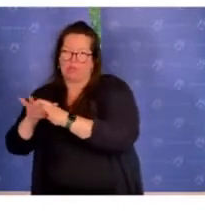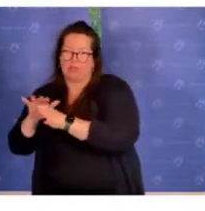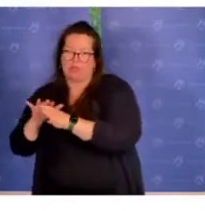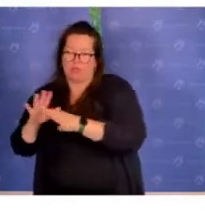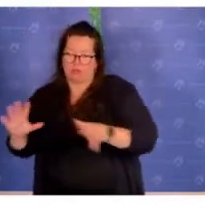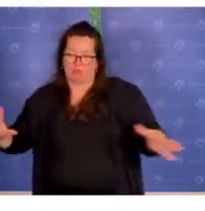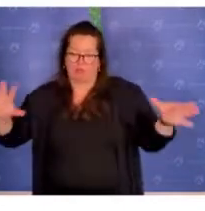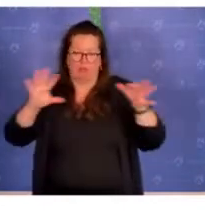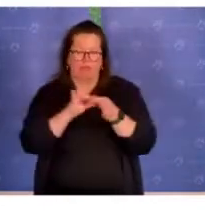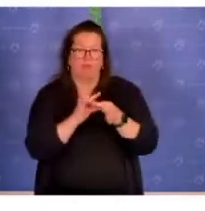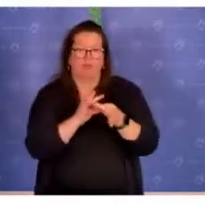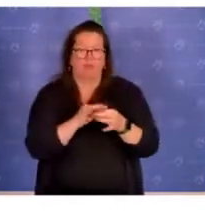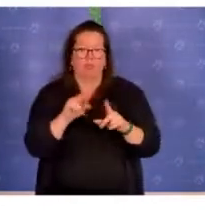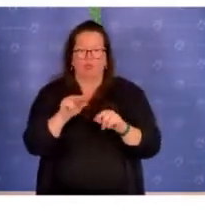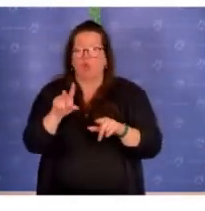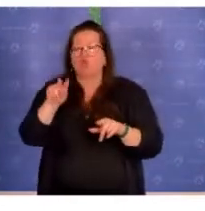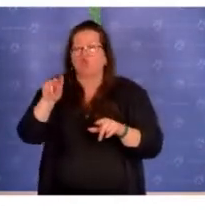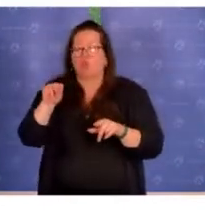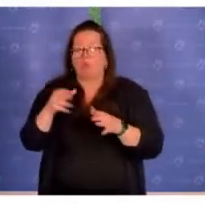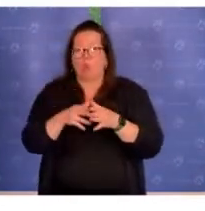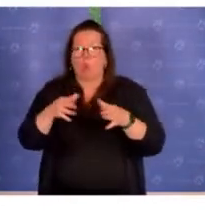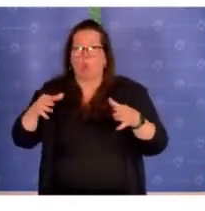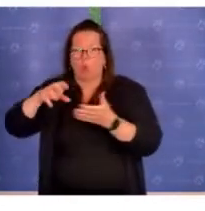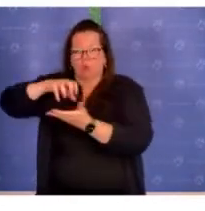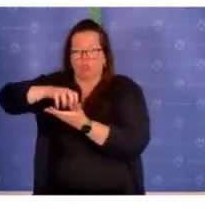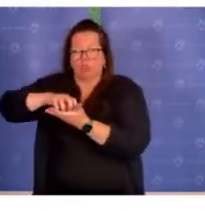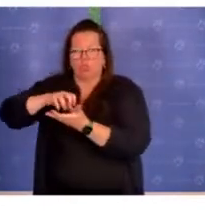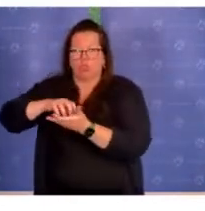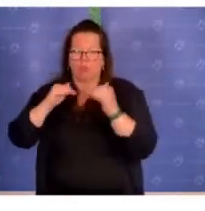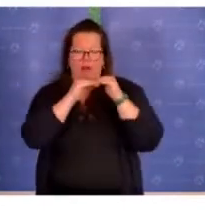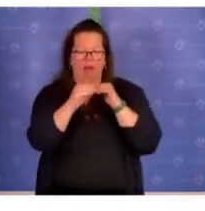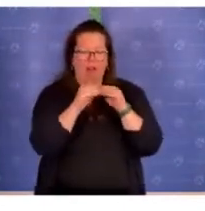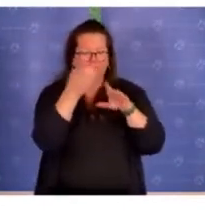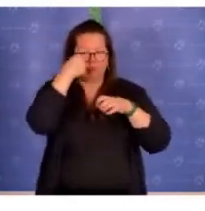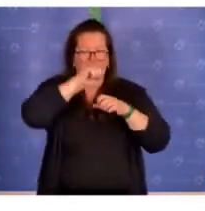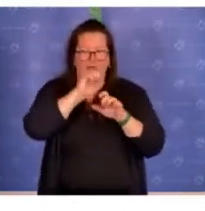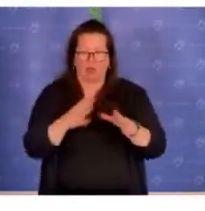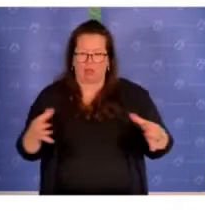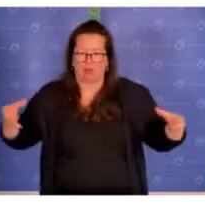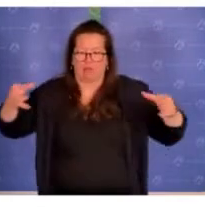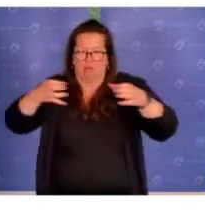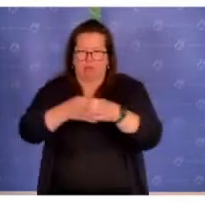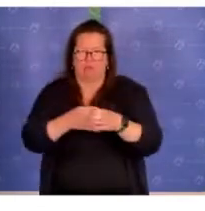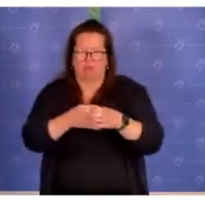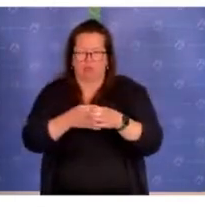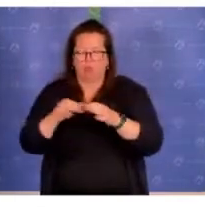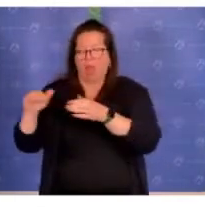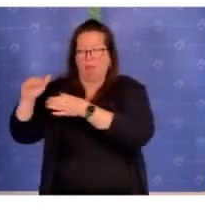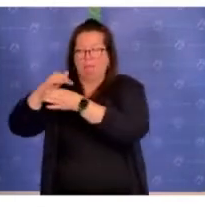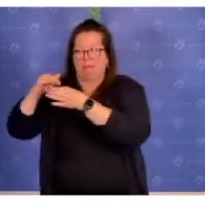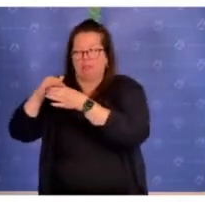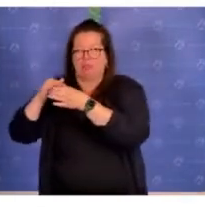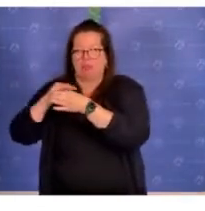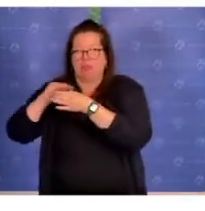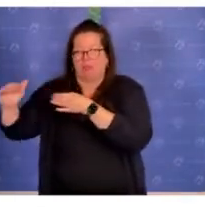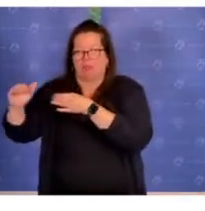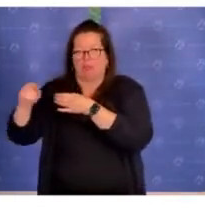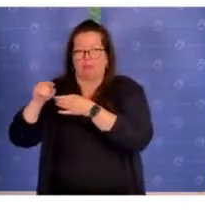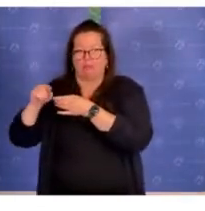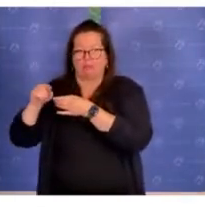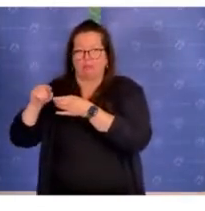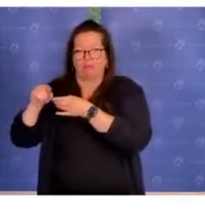ja aus im Prinzip zwölf Großstädten, die miteinander im Land Berlin zusammengefasst sind. Und auf der bezirklichen Ebene werden